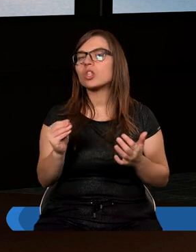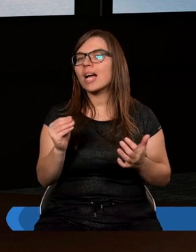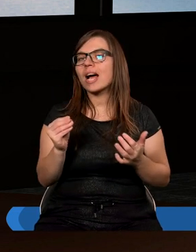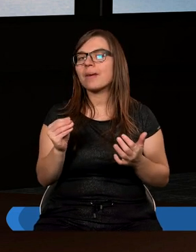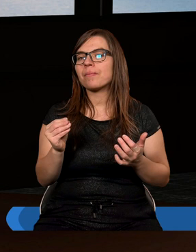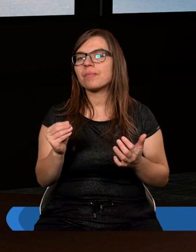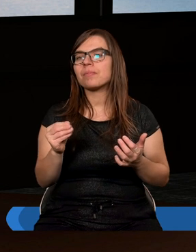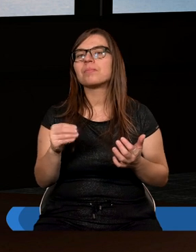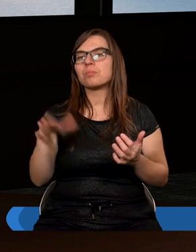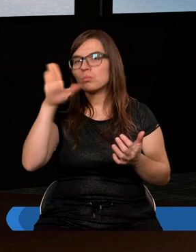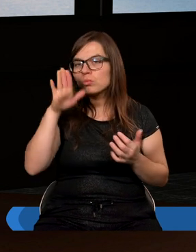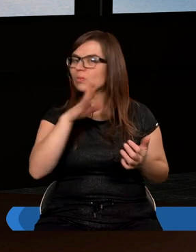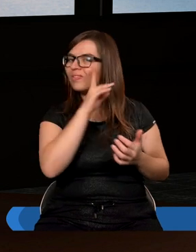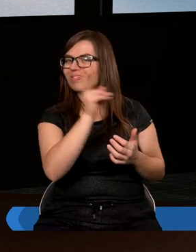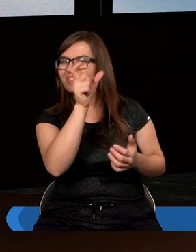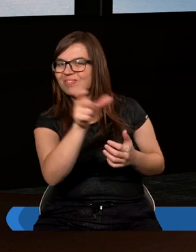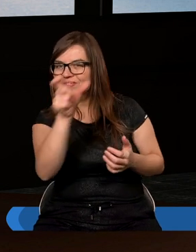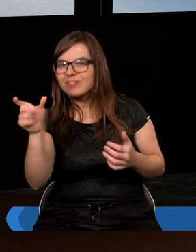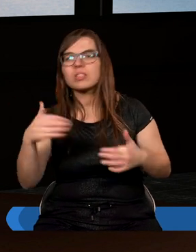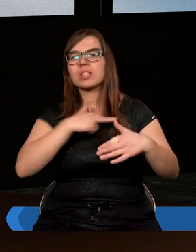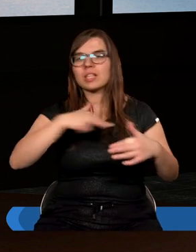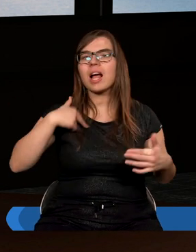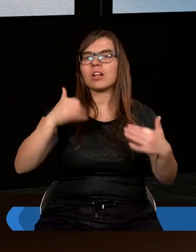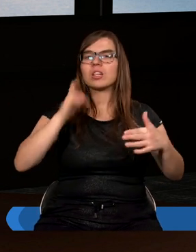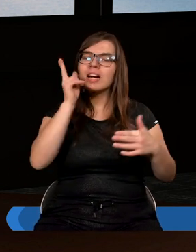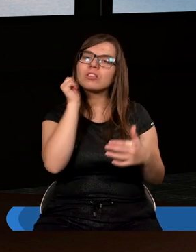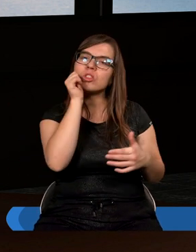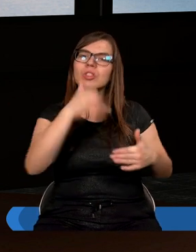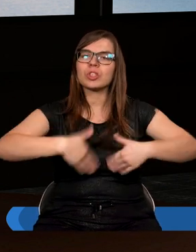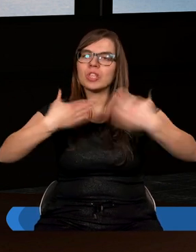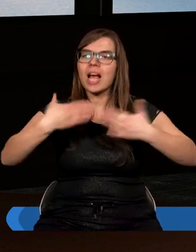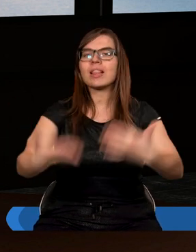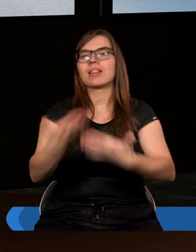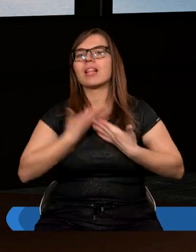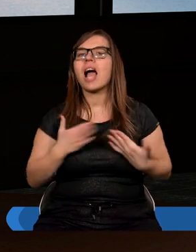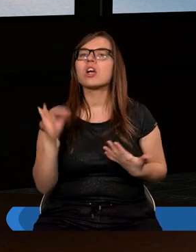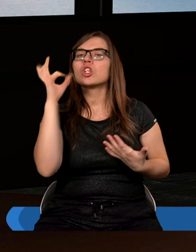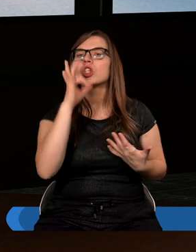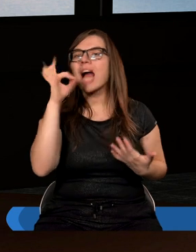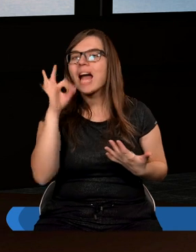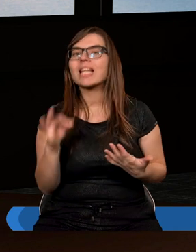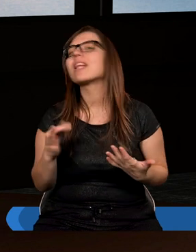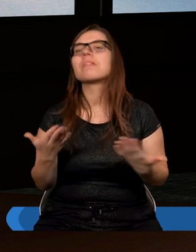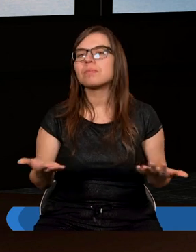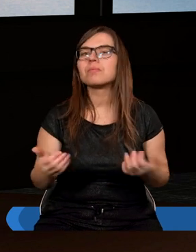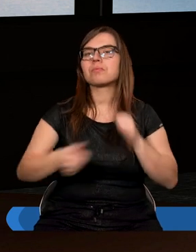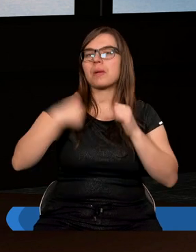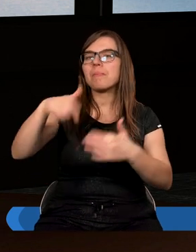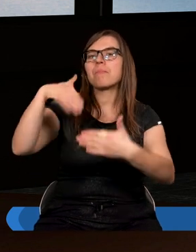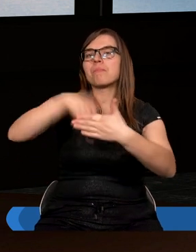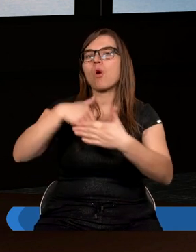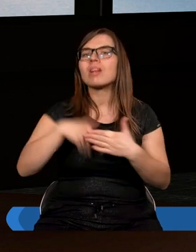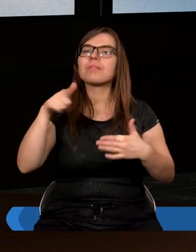że Pan Bóg każdego dnia daje nam szansę na to, żeby w tym postępowaniu właśnie